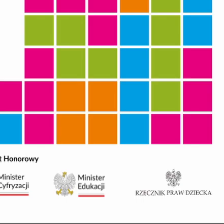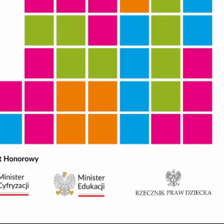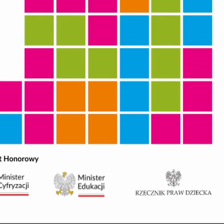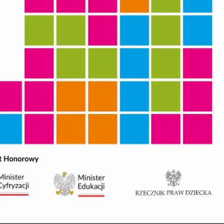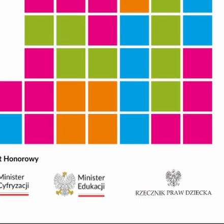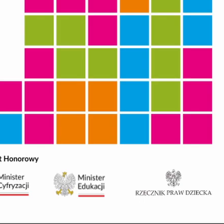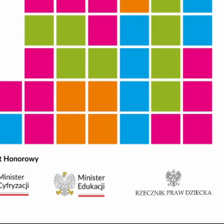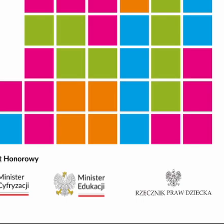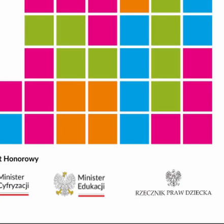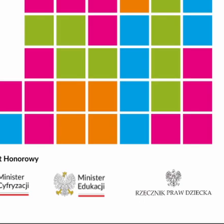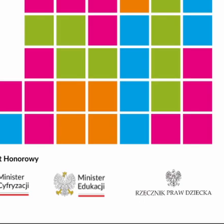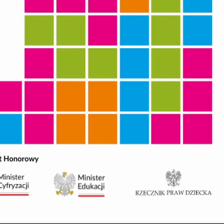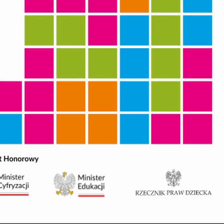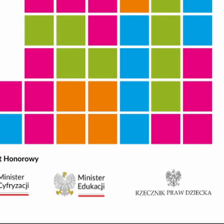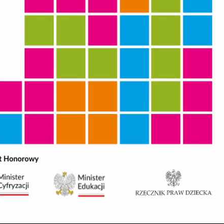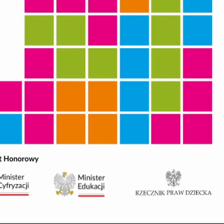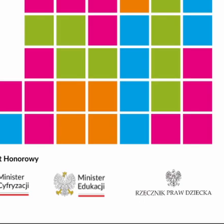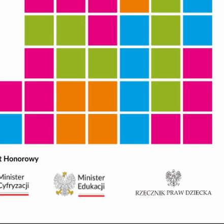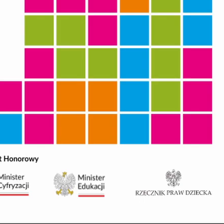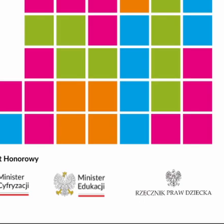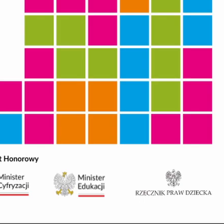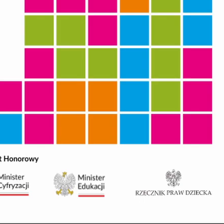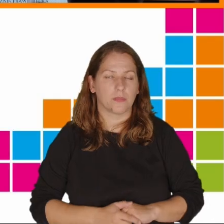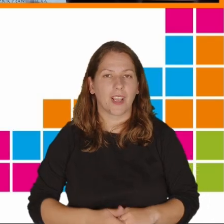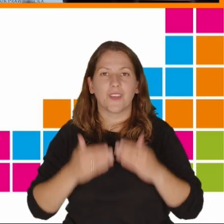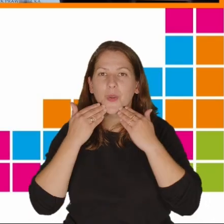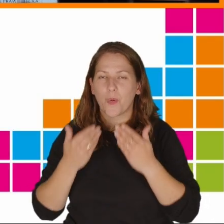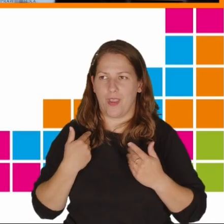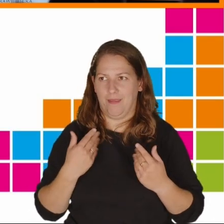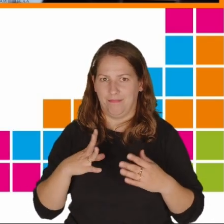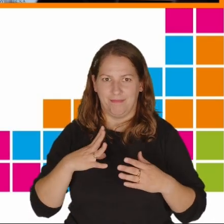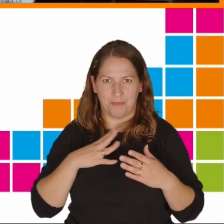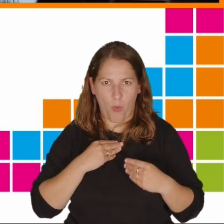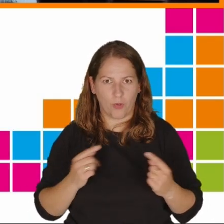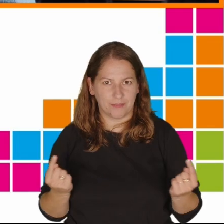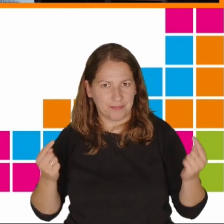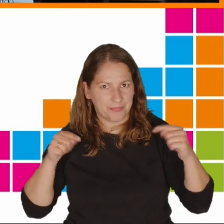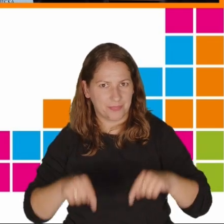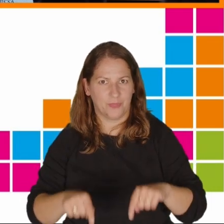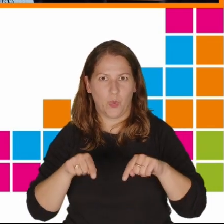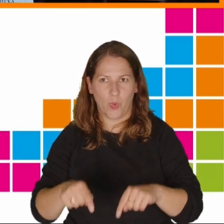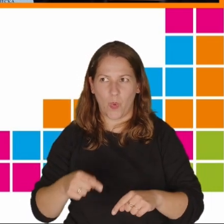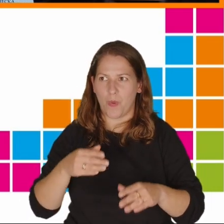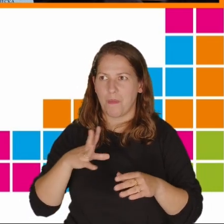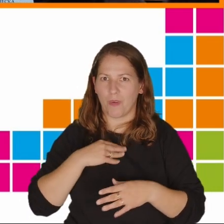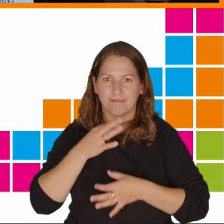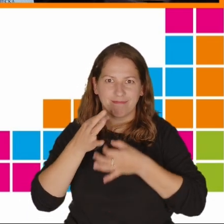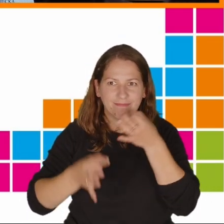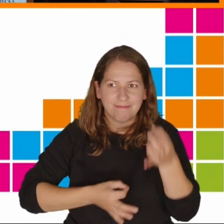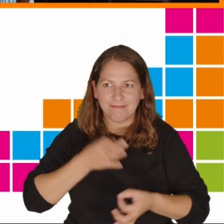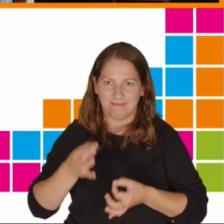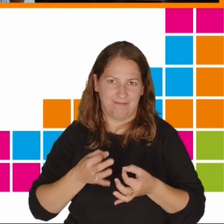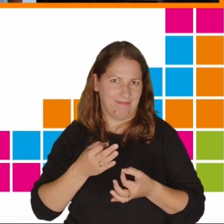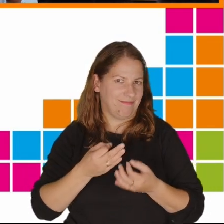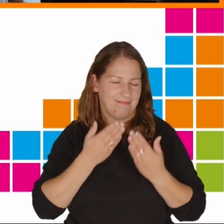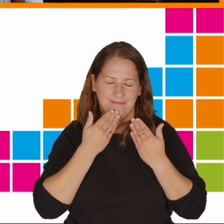Dzień dobry Państwu, bardzo dziękuję za możliwość przybycia tutaj, aby podzielić się z Państwem